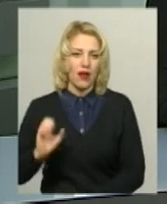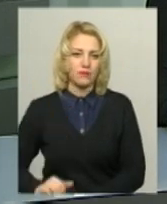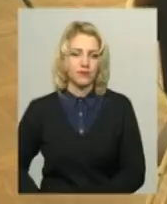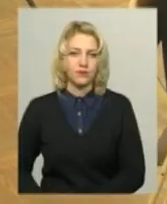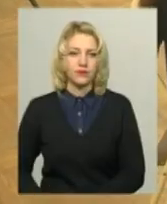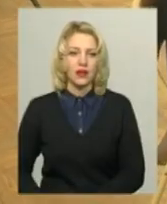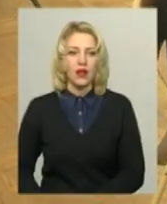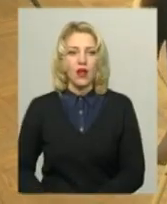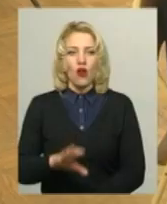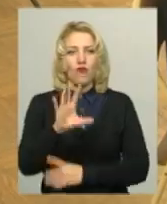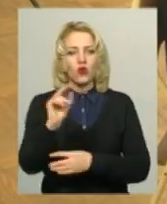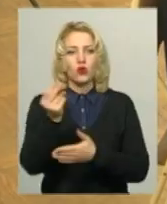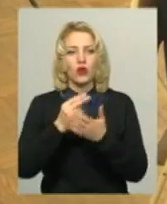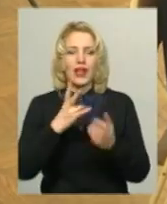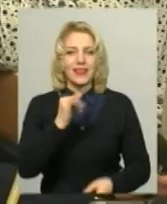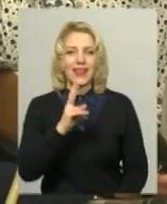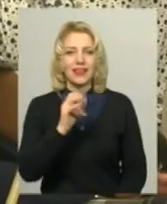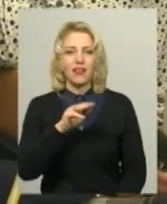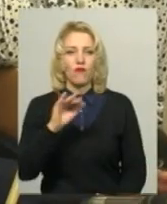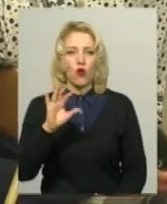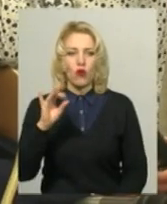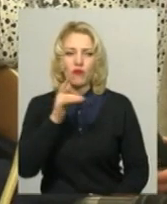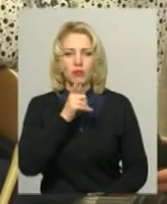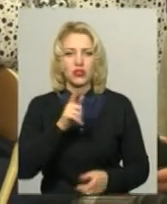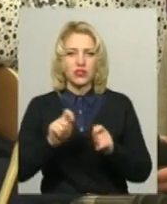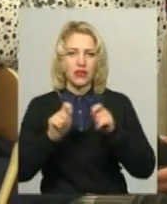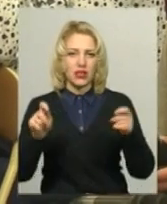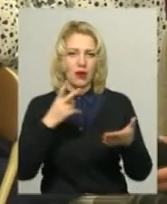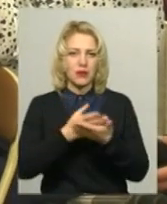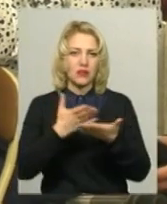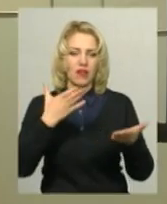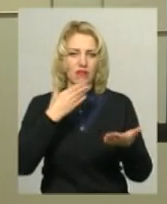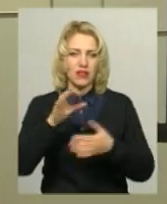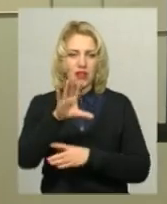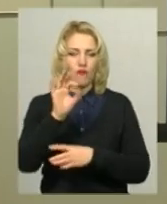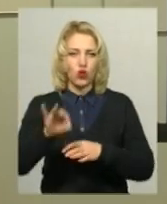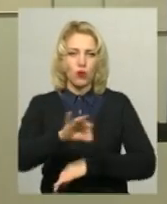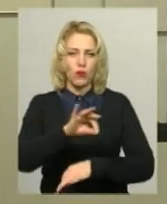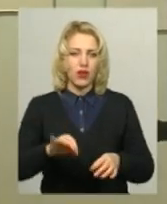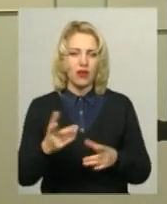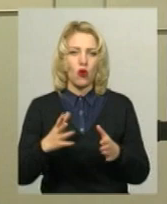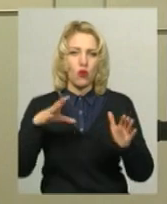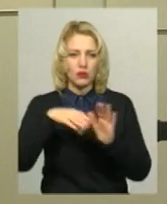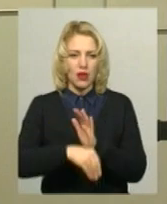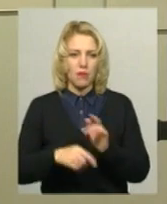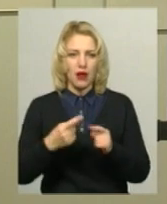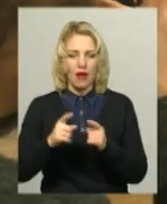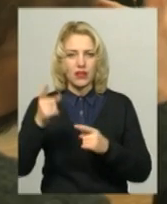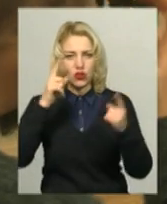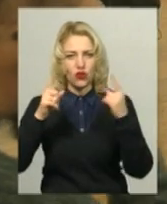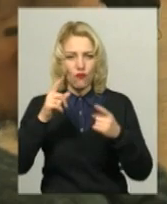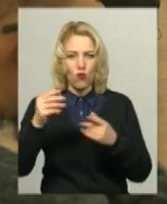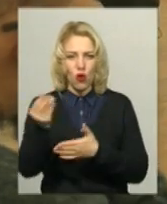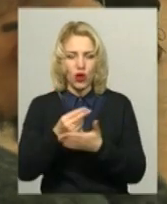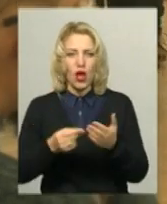Фотохудожник Євген Нікіфоров під час відкриття презентував власний фотопроєкт «De Communized», у якому зібрав мозаїчні твори українських